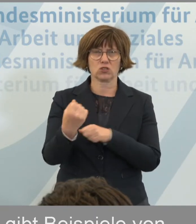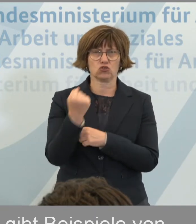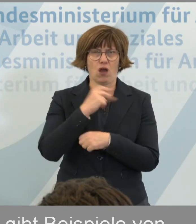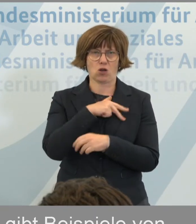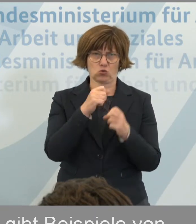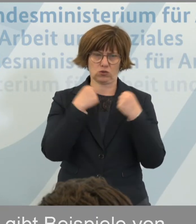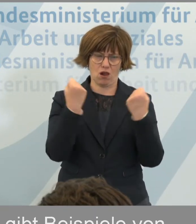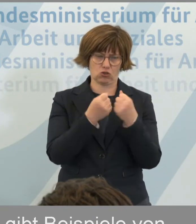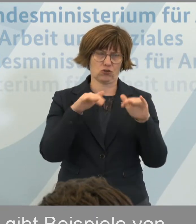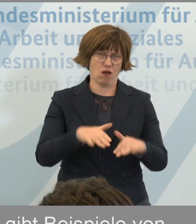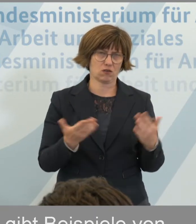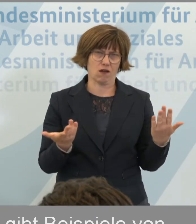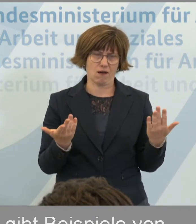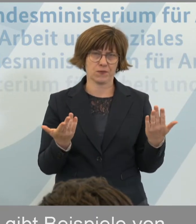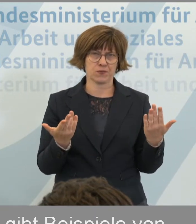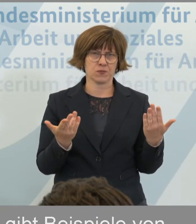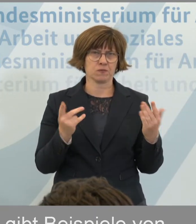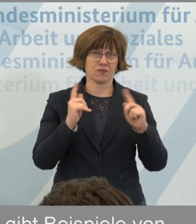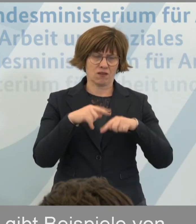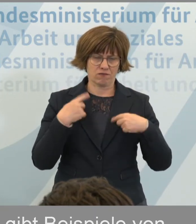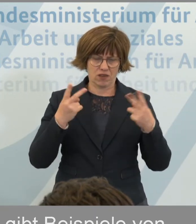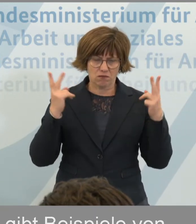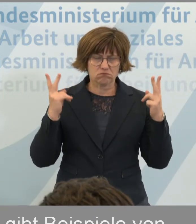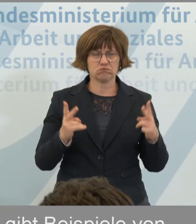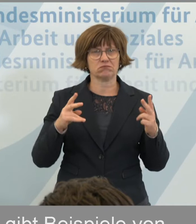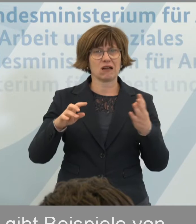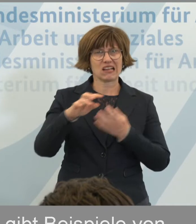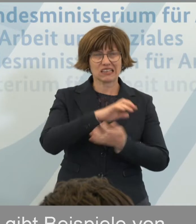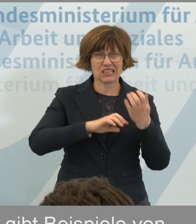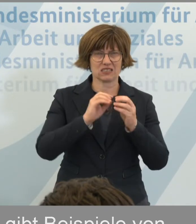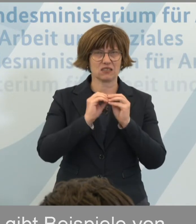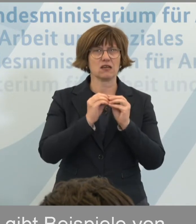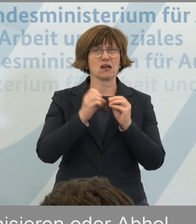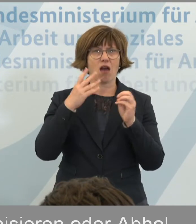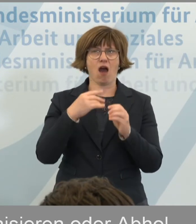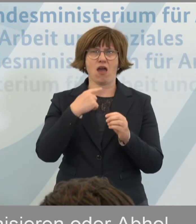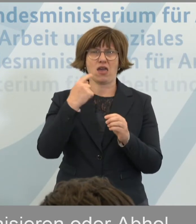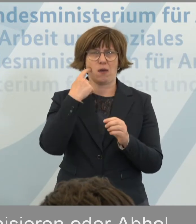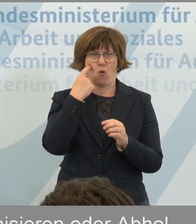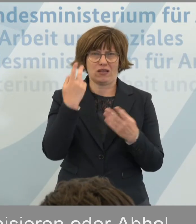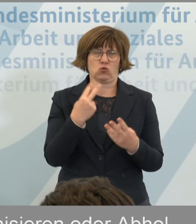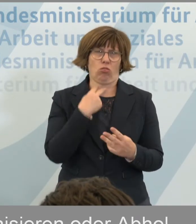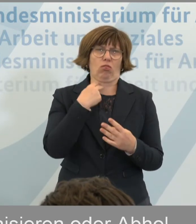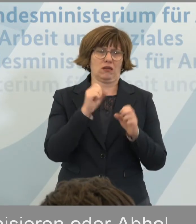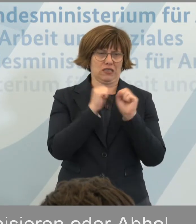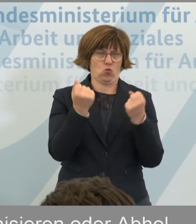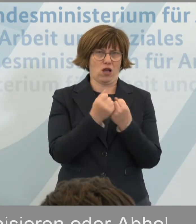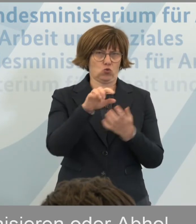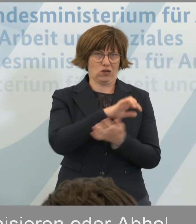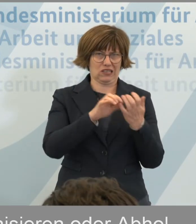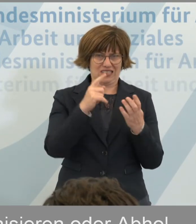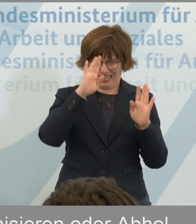Sozialstaat. Wir sind einer Krise ausgesetzt von nie gekanntem Ausmaß,